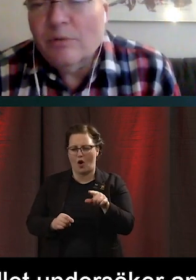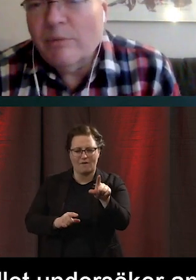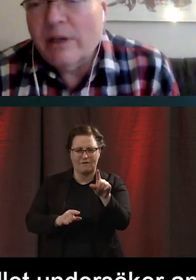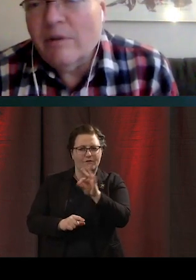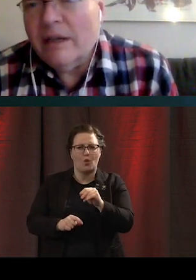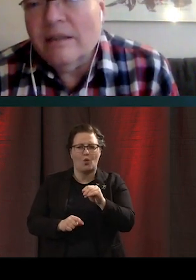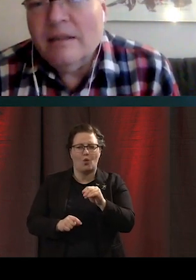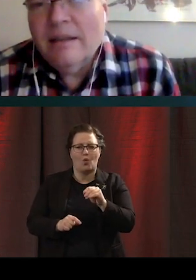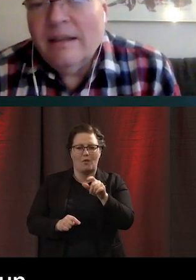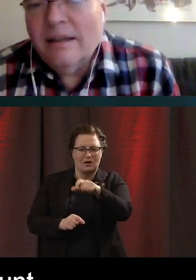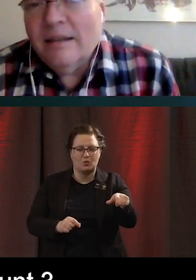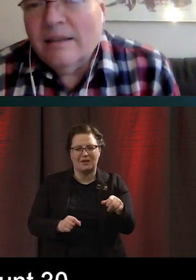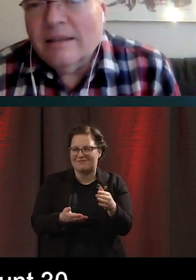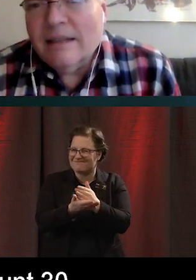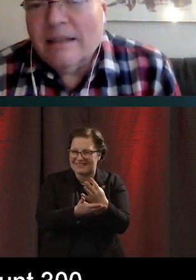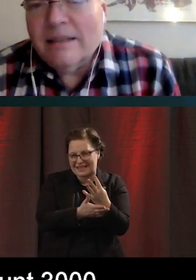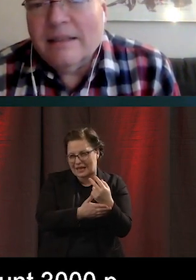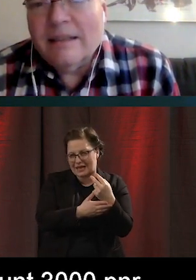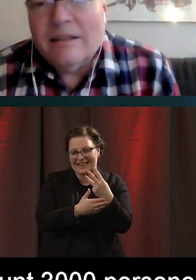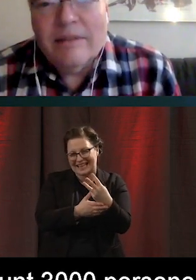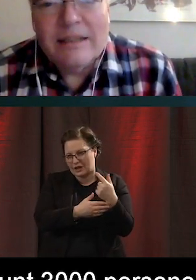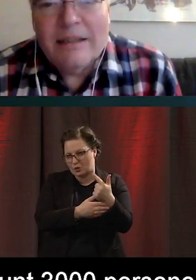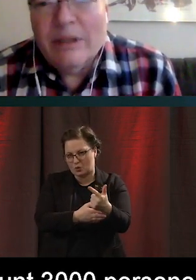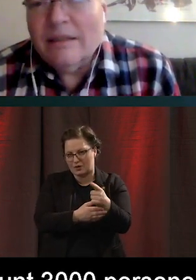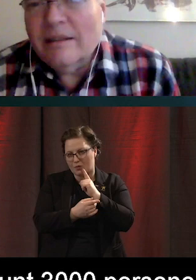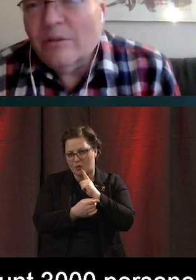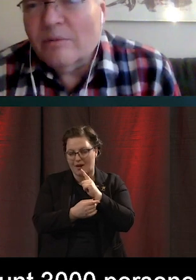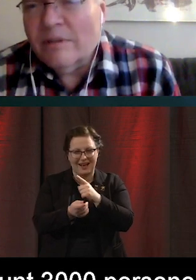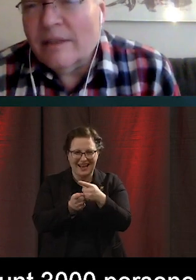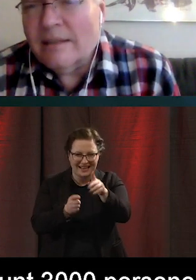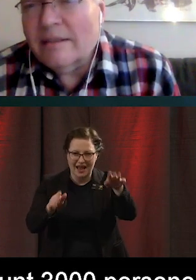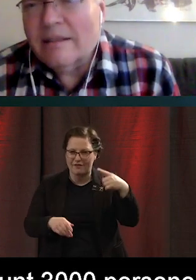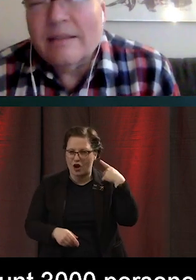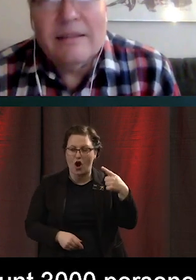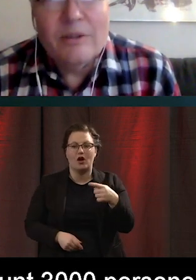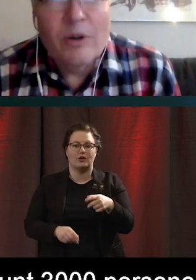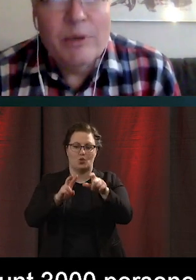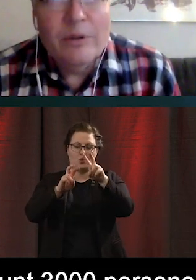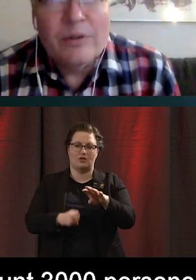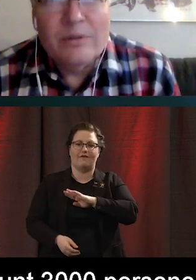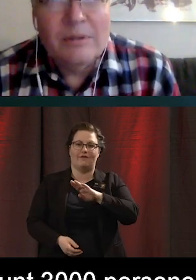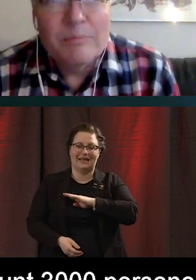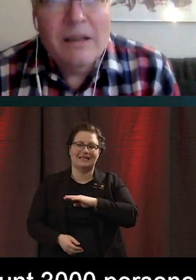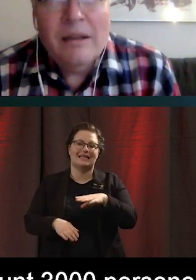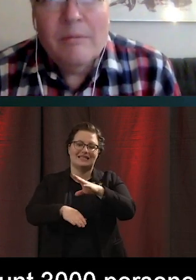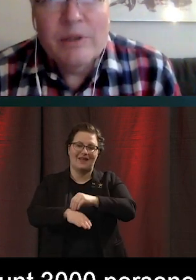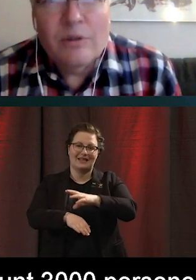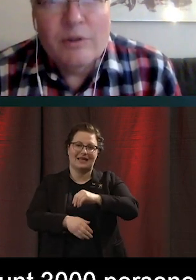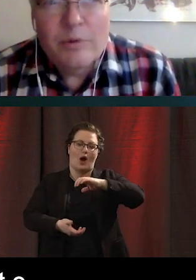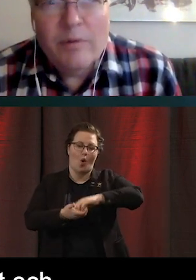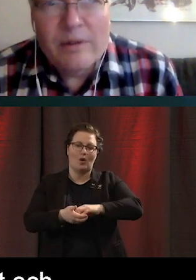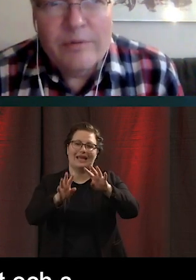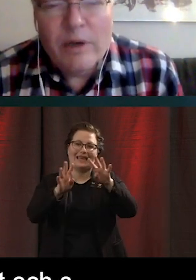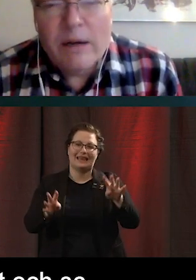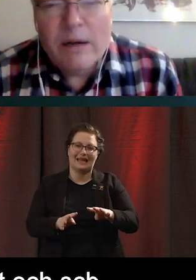personer brukar vara med här. Ni kanske känner till svenskarna och internet och Statistiska centralbyrån och så. Och på ett